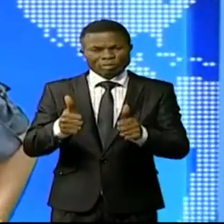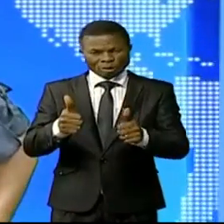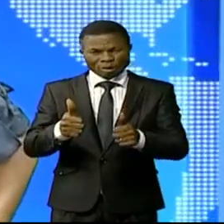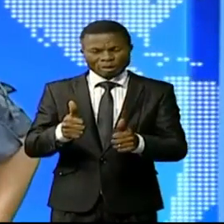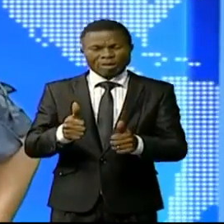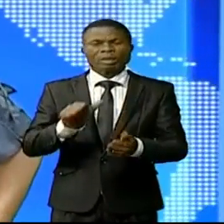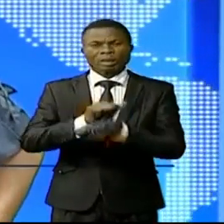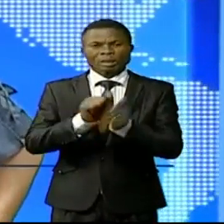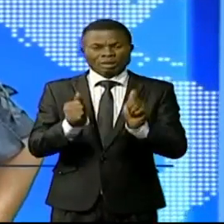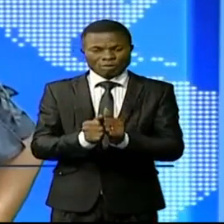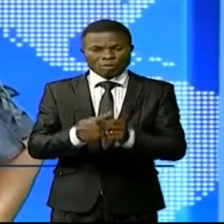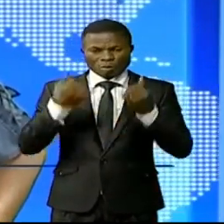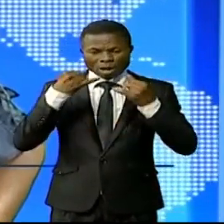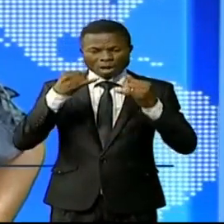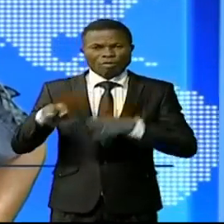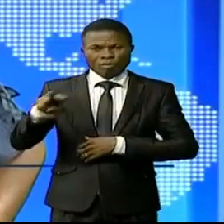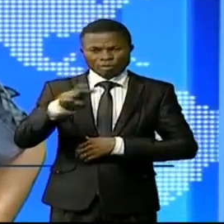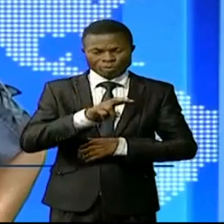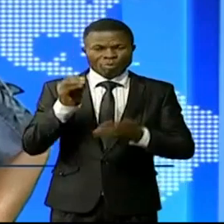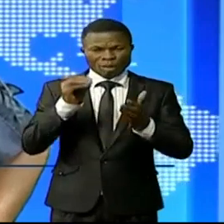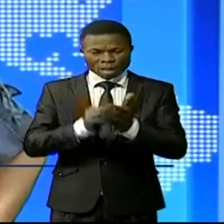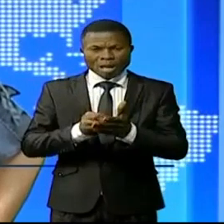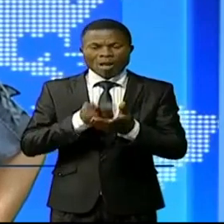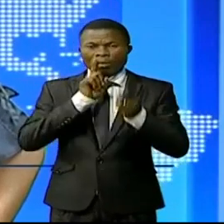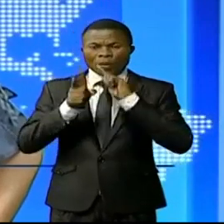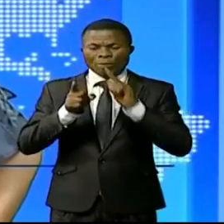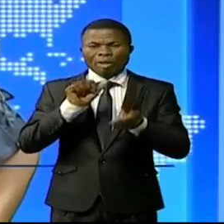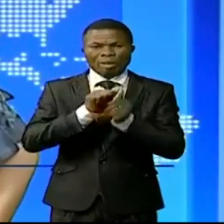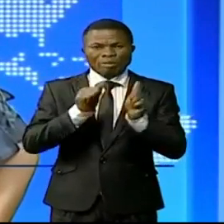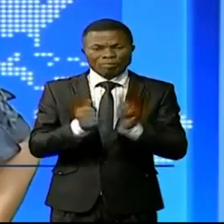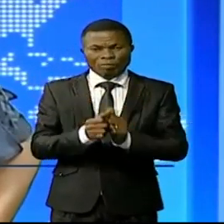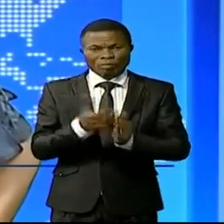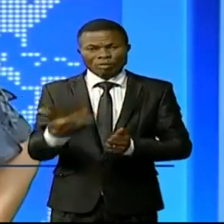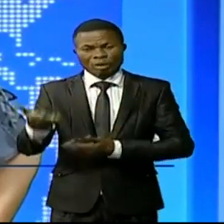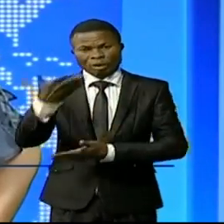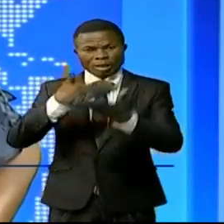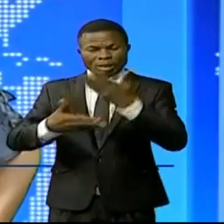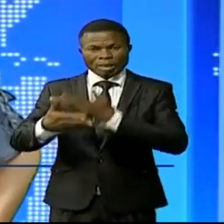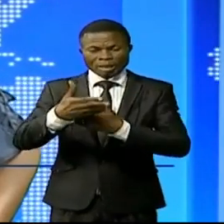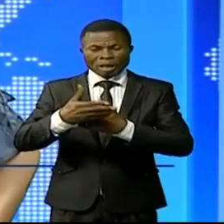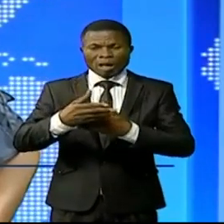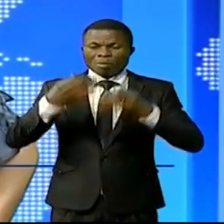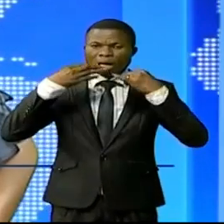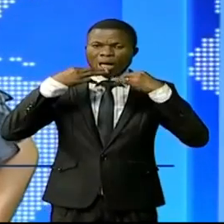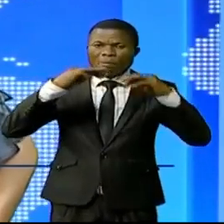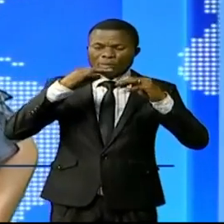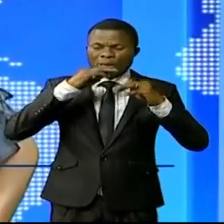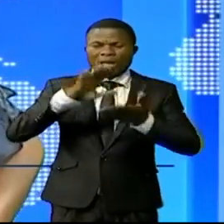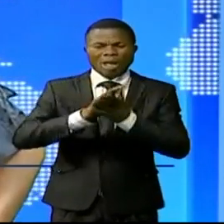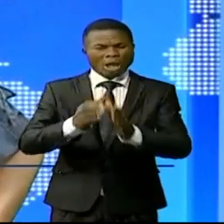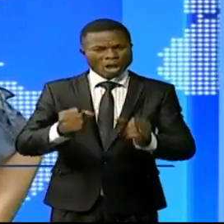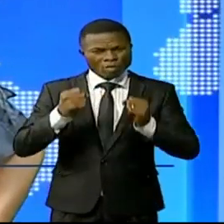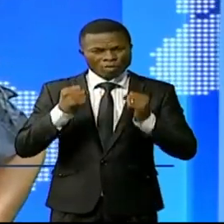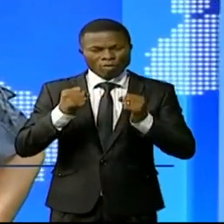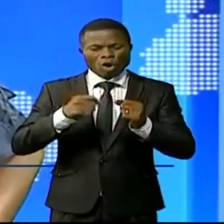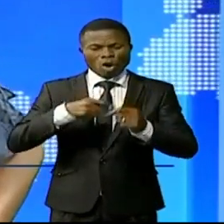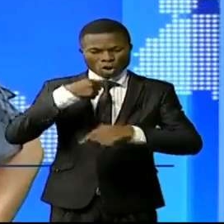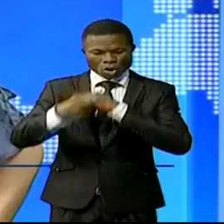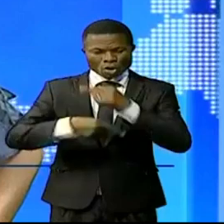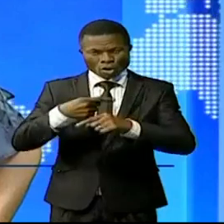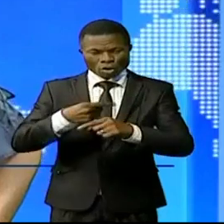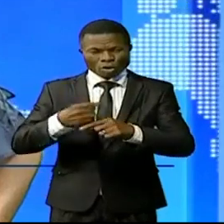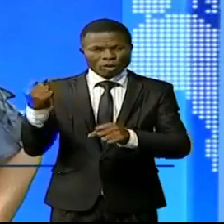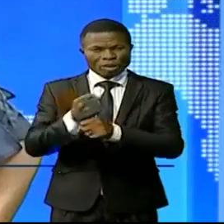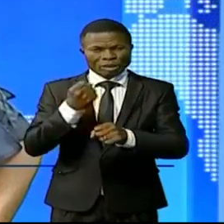'est à suivre dans ce journal. À suivre également, rien ne remplace la poste, elle revient en force pour la relance de ses